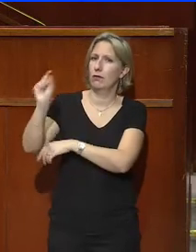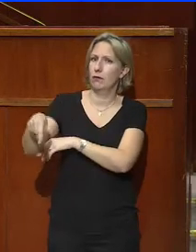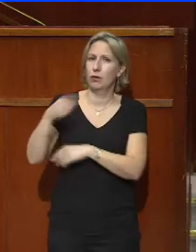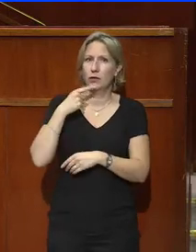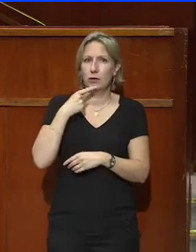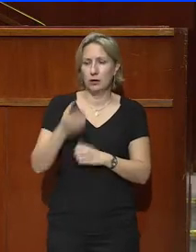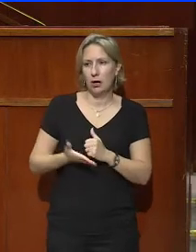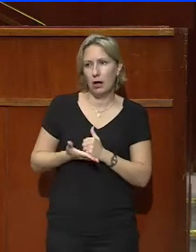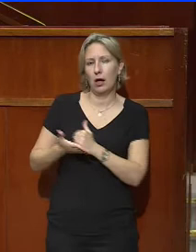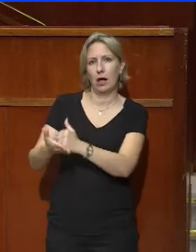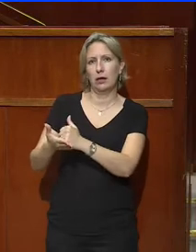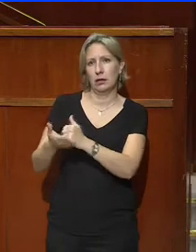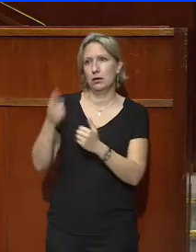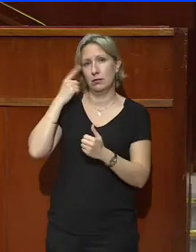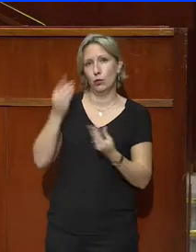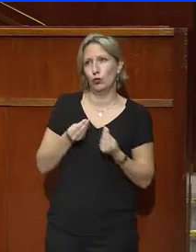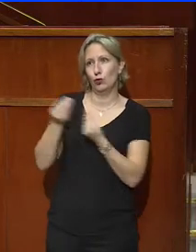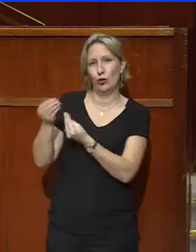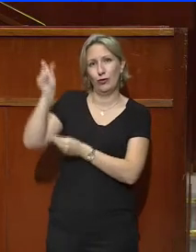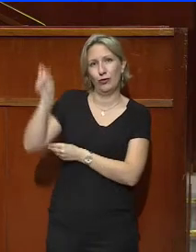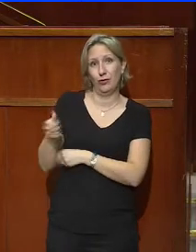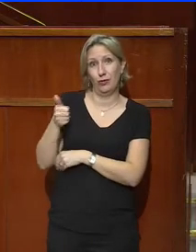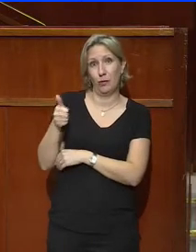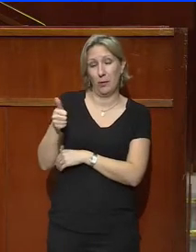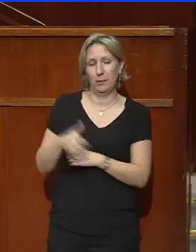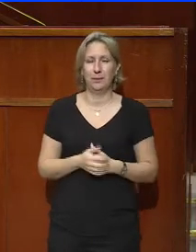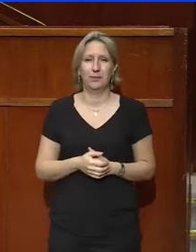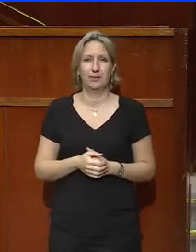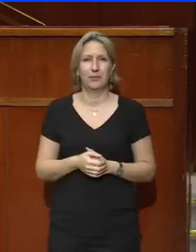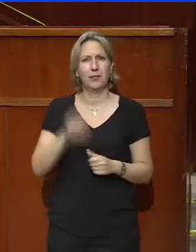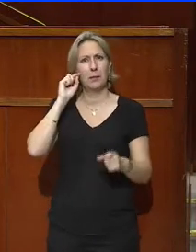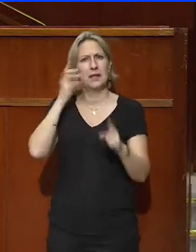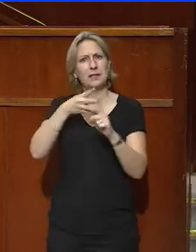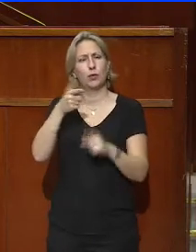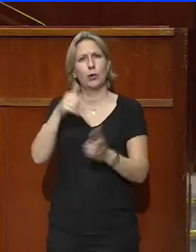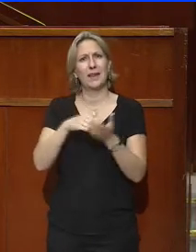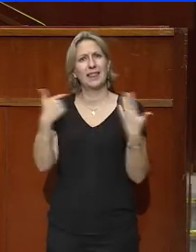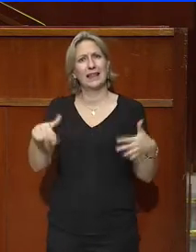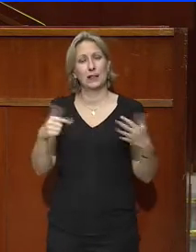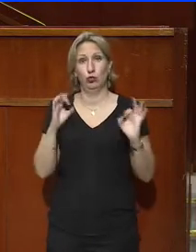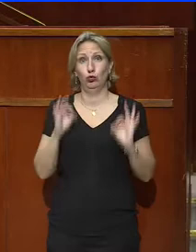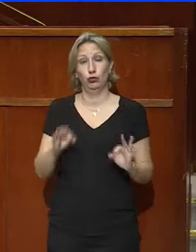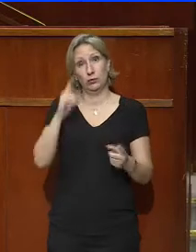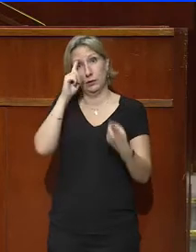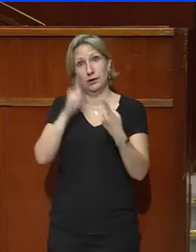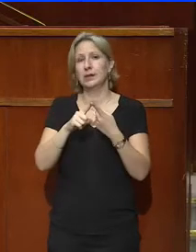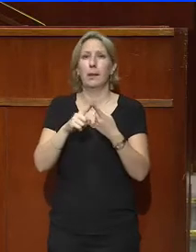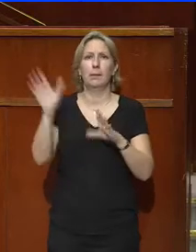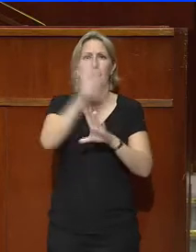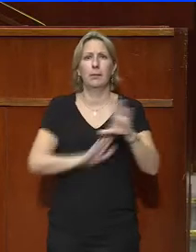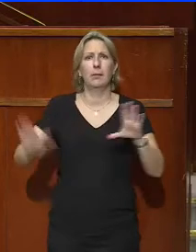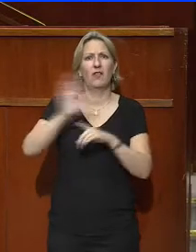personnellement destinataires. L'édition de 2017 est précisément consacrée à ce sujet des inégalités.